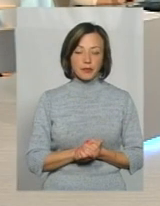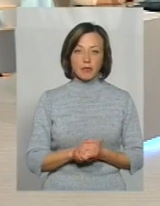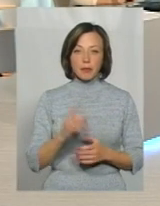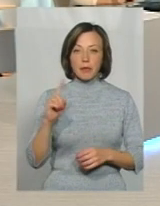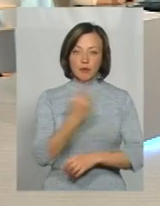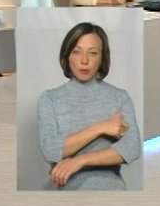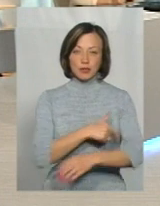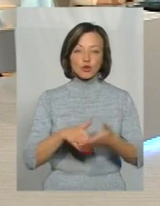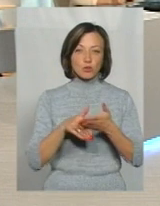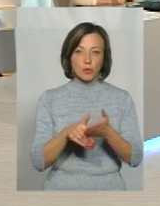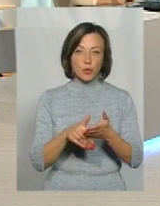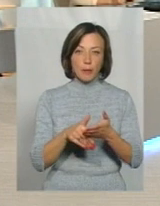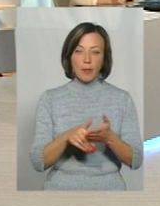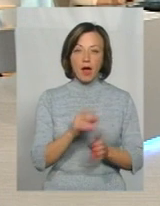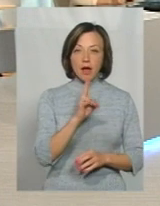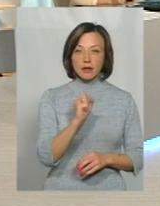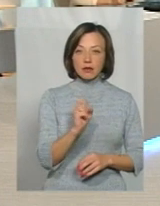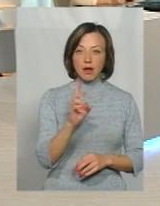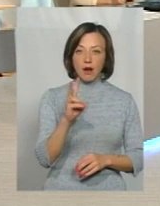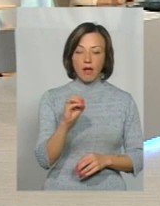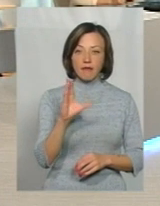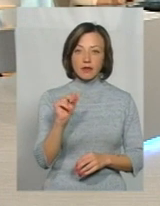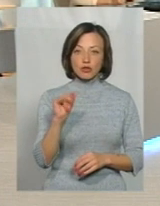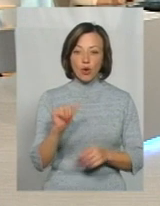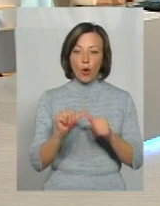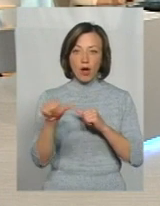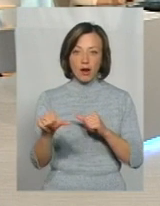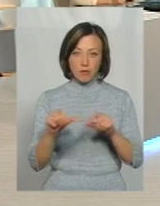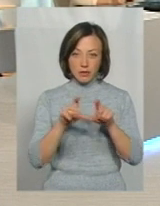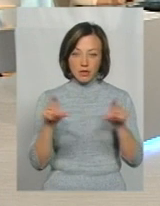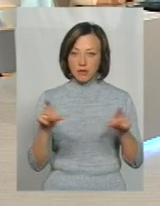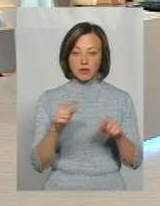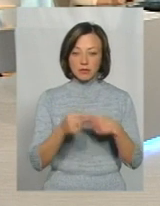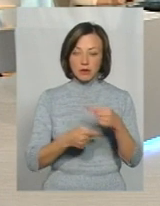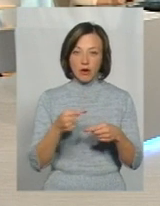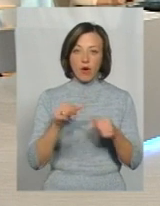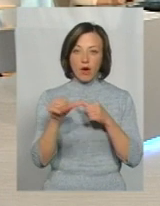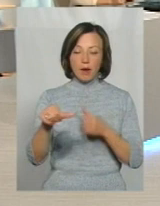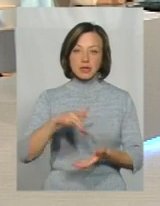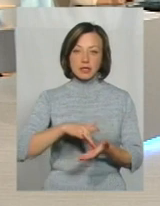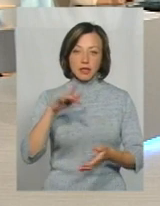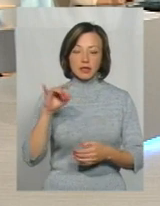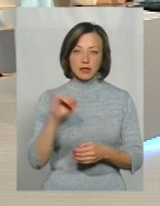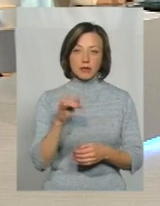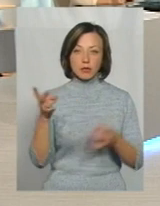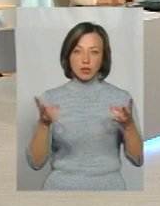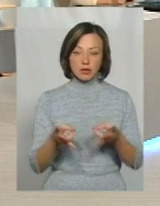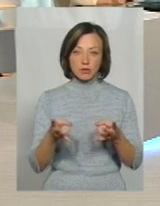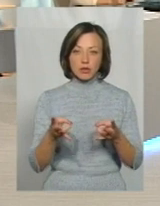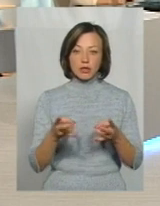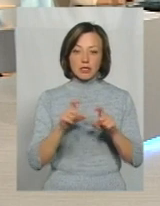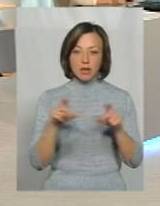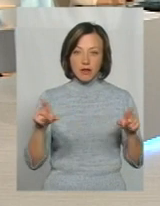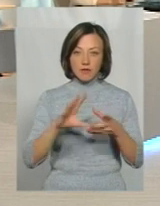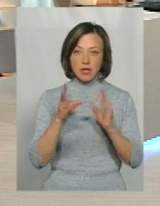-санітарної допомоги. Наркевичі, в них окрема юридична особа, вони не є правонаступниками, вони окремий центр і їм потрібно, щоб